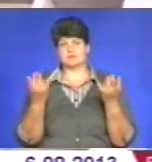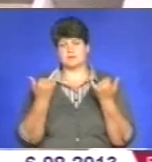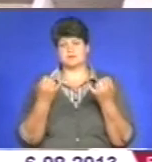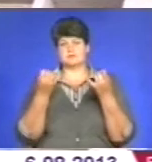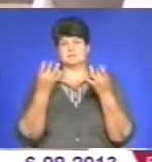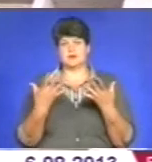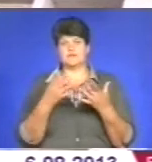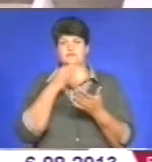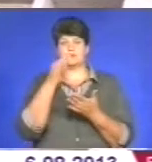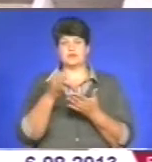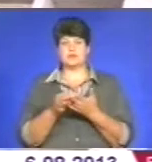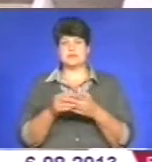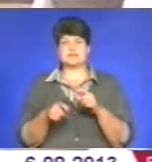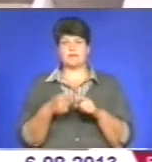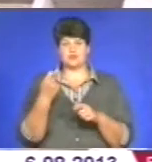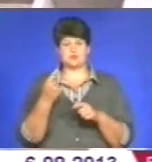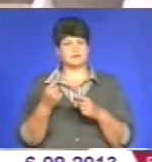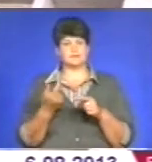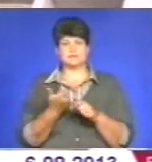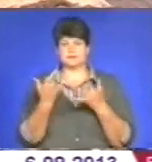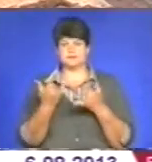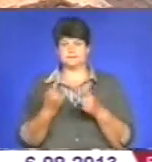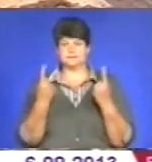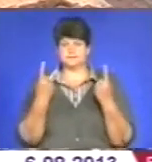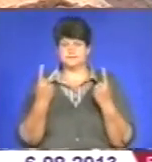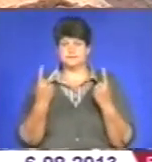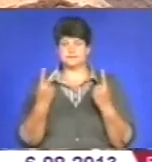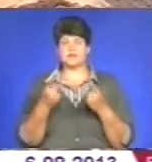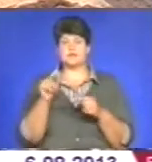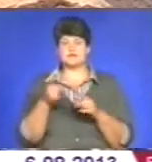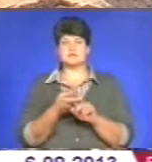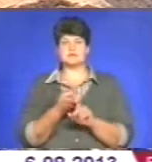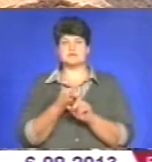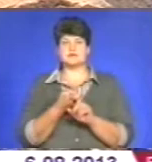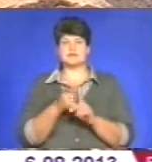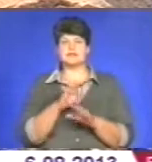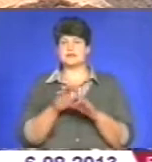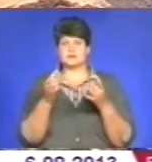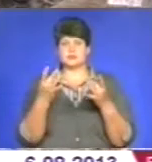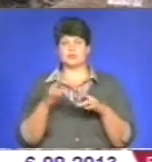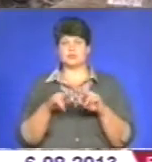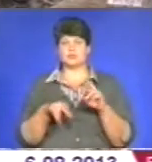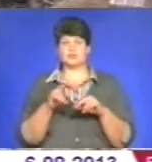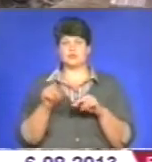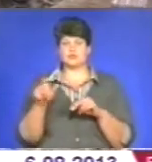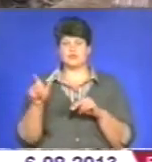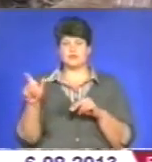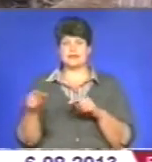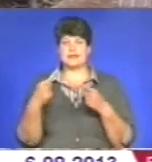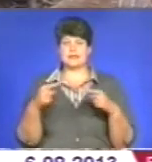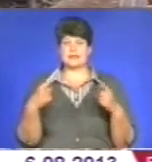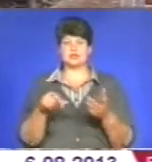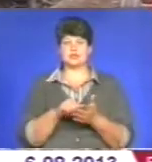проте відповідальність за порушення стала набагато жорсткішою. І стосуватиметься вона не лише самого забудовника, а й інших